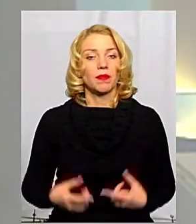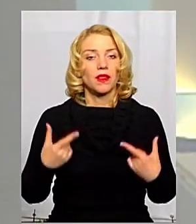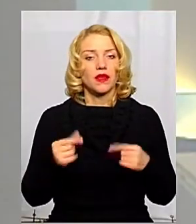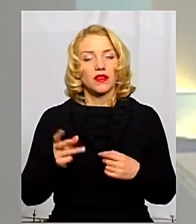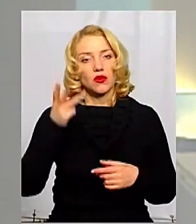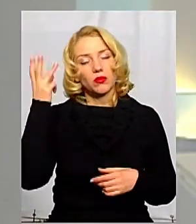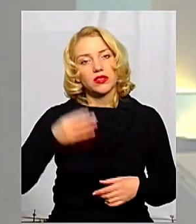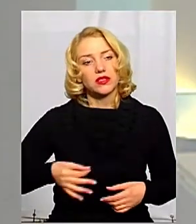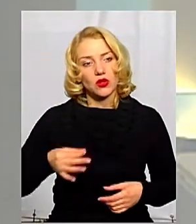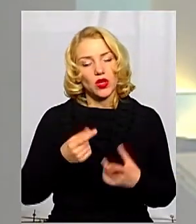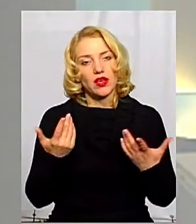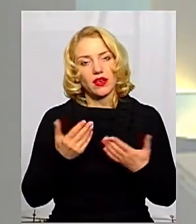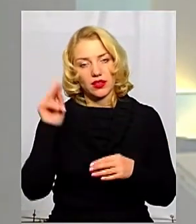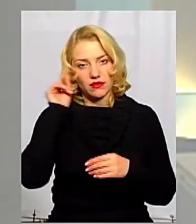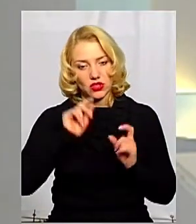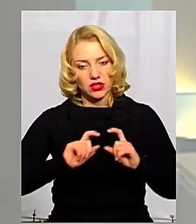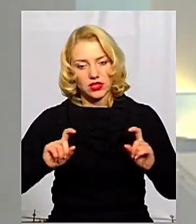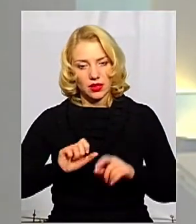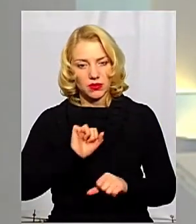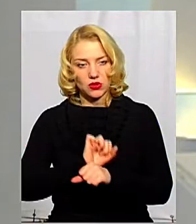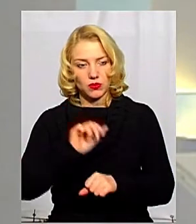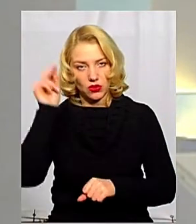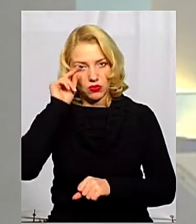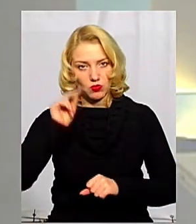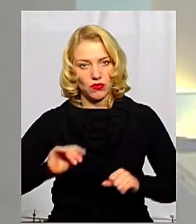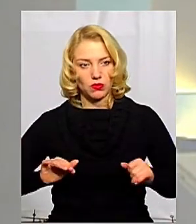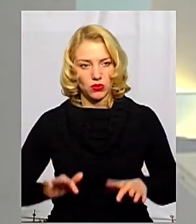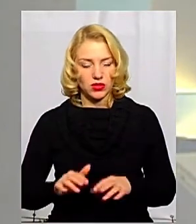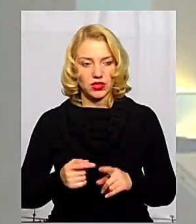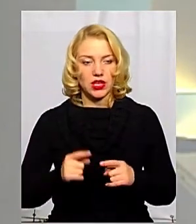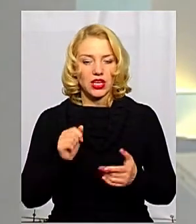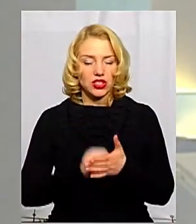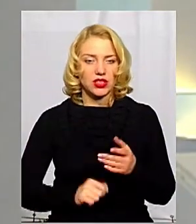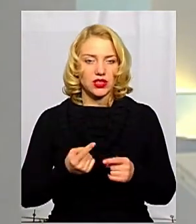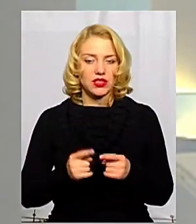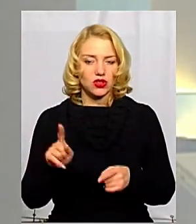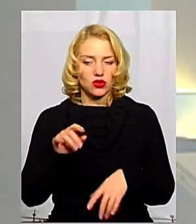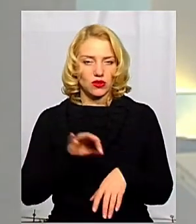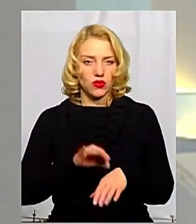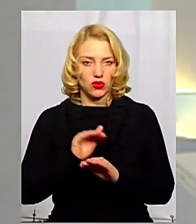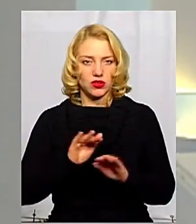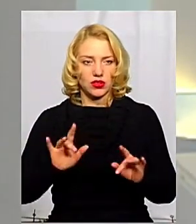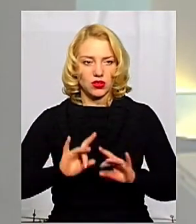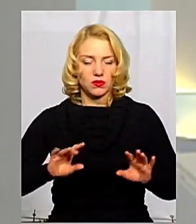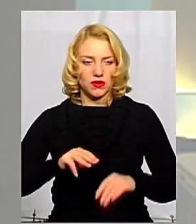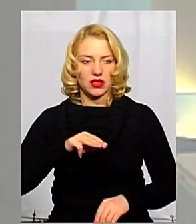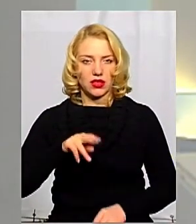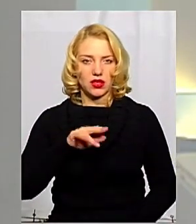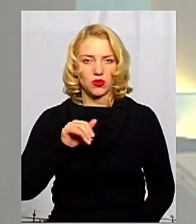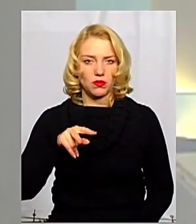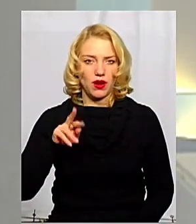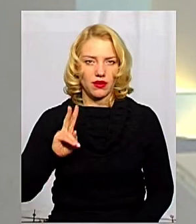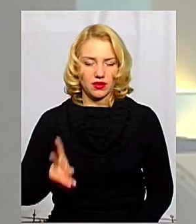у Хмельницькій області і які навчальні заклади призупинили очговий процес через те, що хворіють діти? Розповіла Тетяна